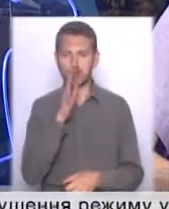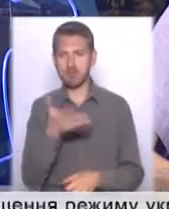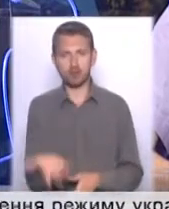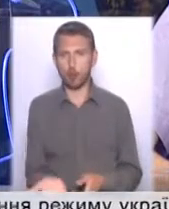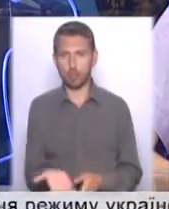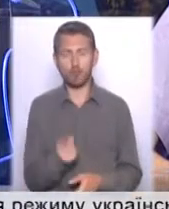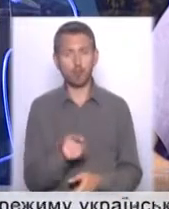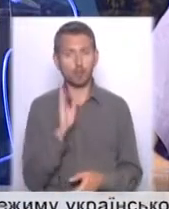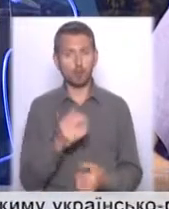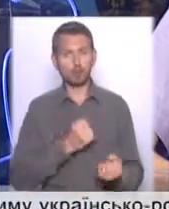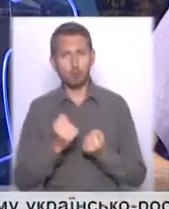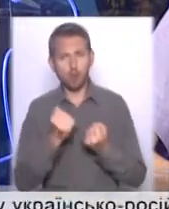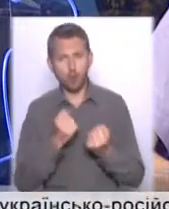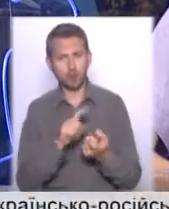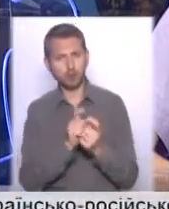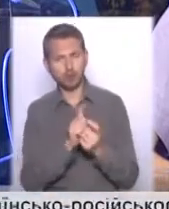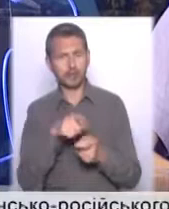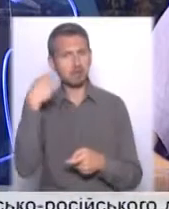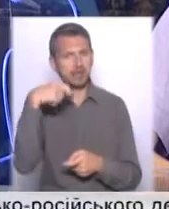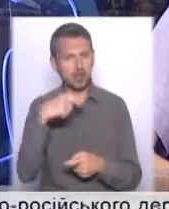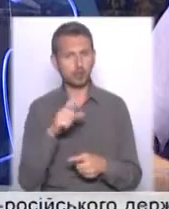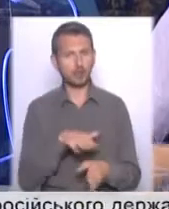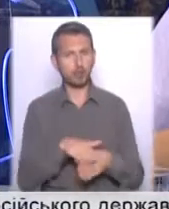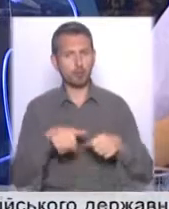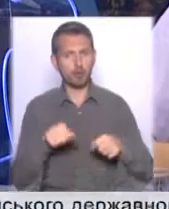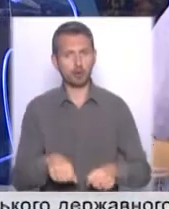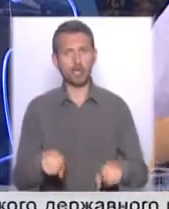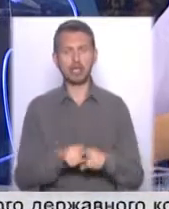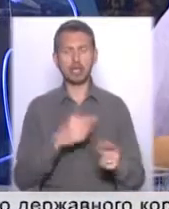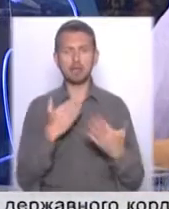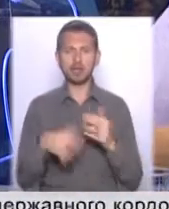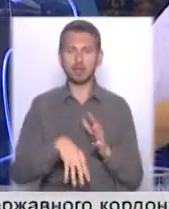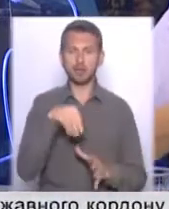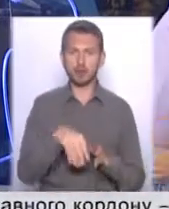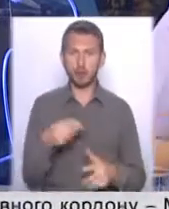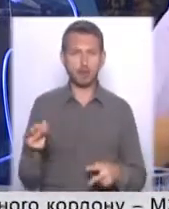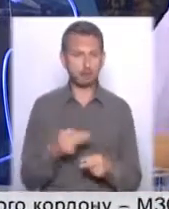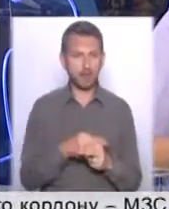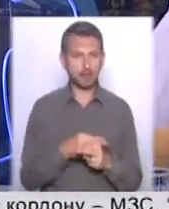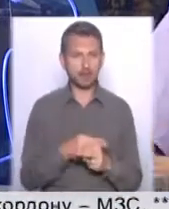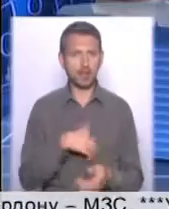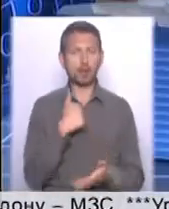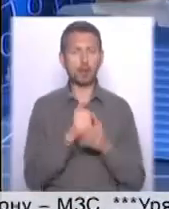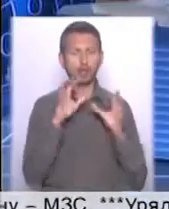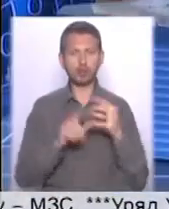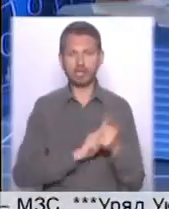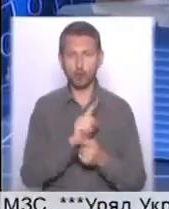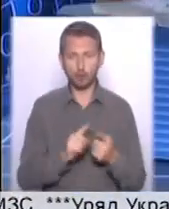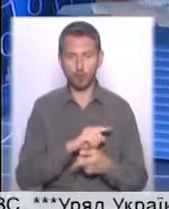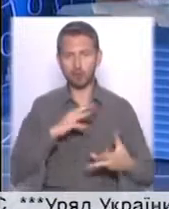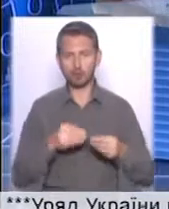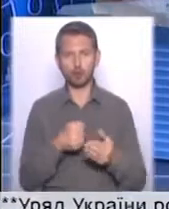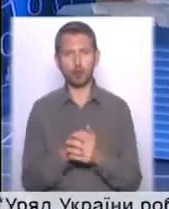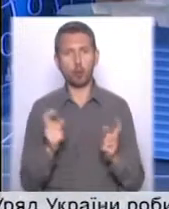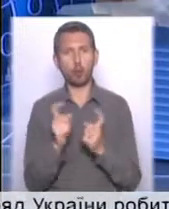Звичайно, вони будуть боротися з президентом за повноваження. І такий підхід, вибори без конституційної реформи призведуть до